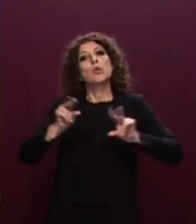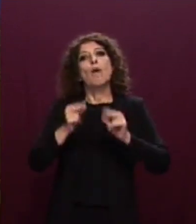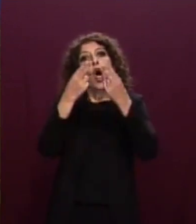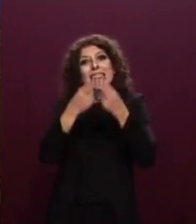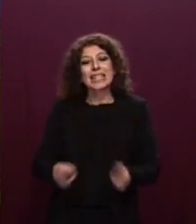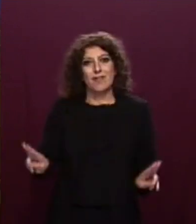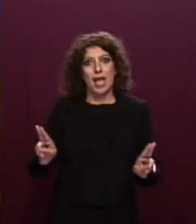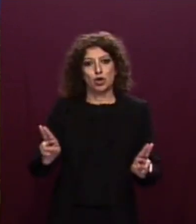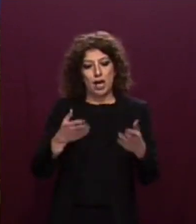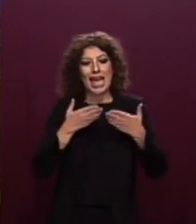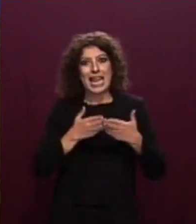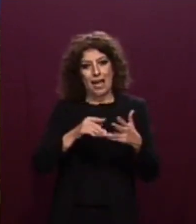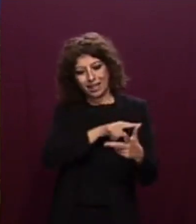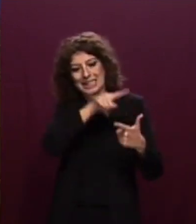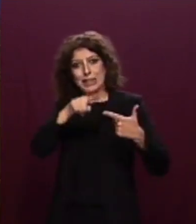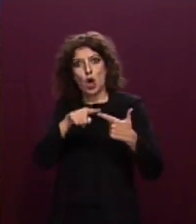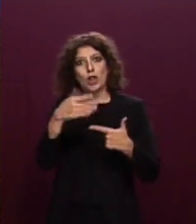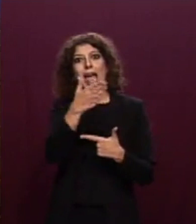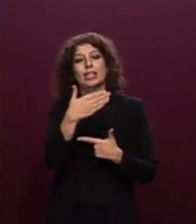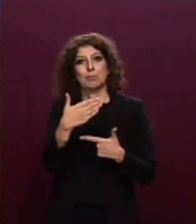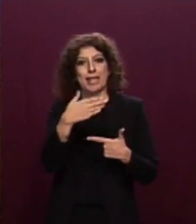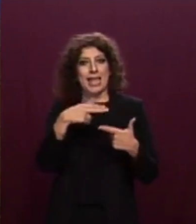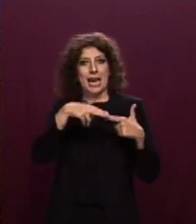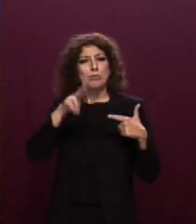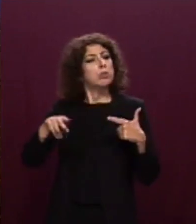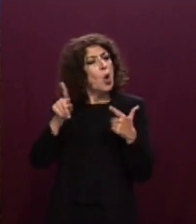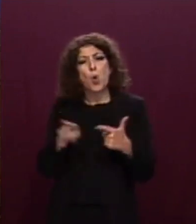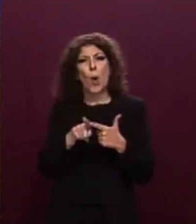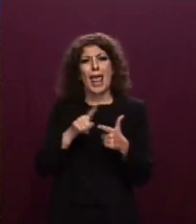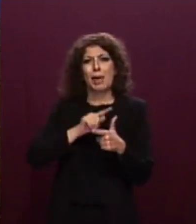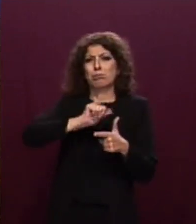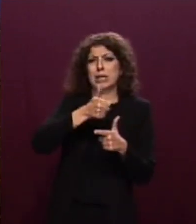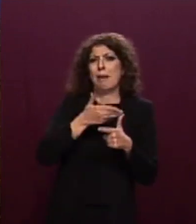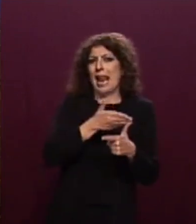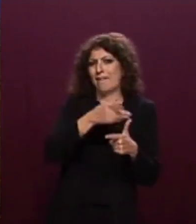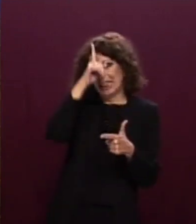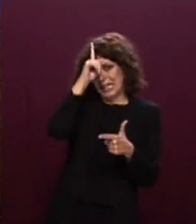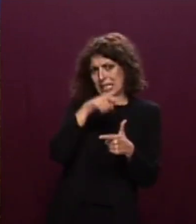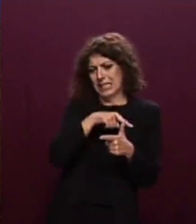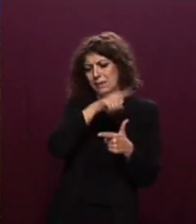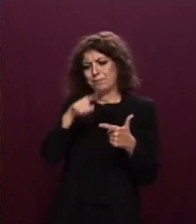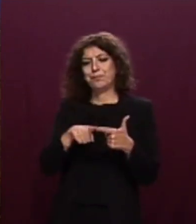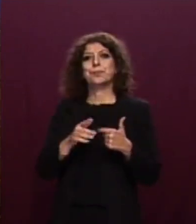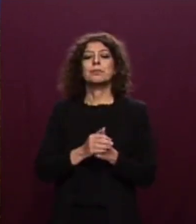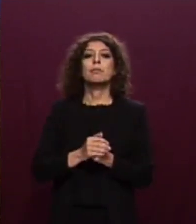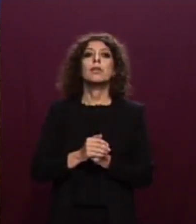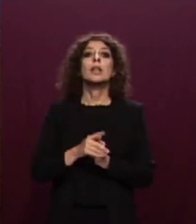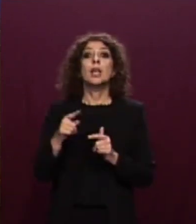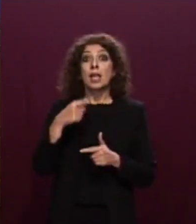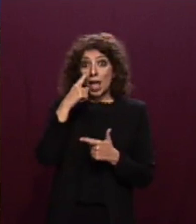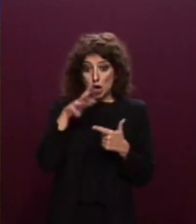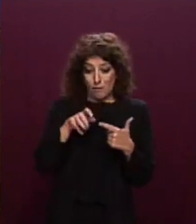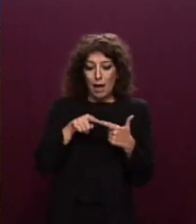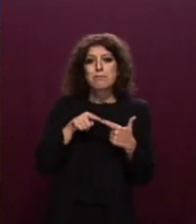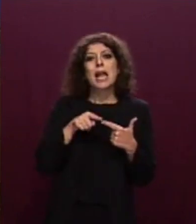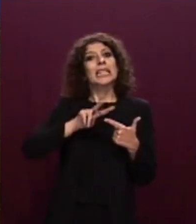confronti della Geo Barents, appunto analogamente a quello della Humanity One. Il 6 novembre alla nave è stato comunicato il porto di Catania, quel